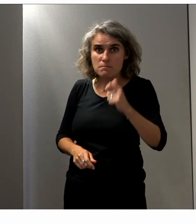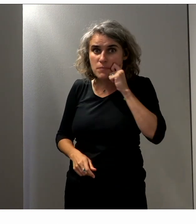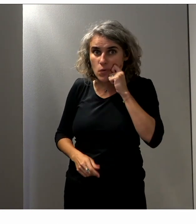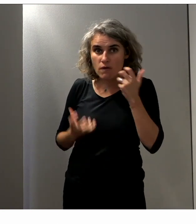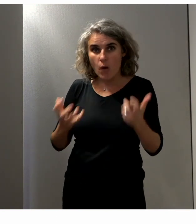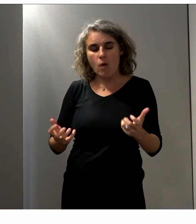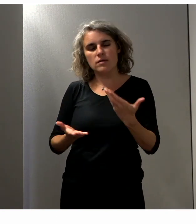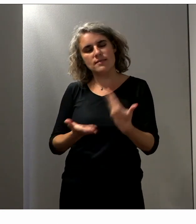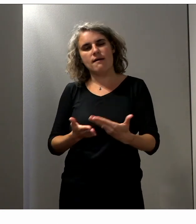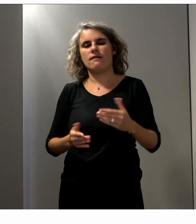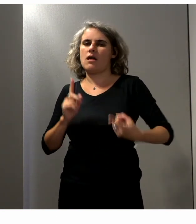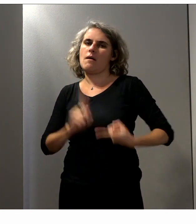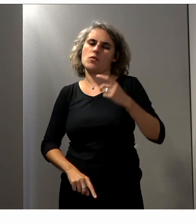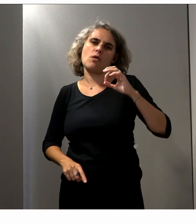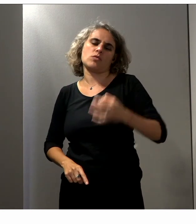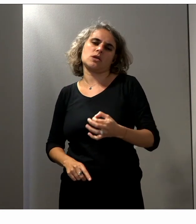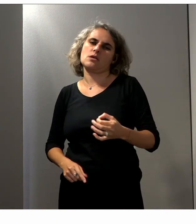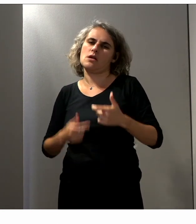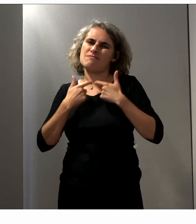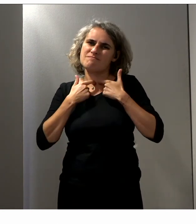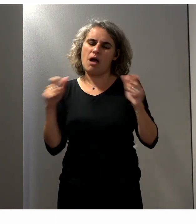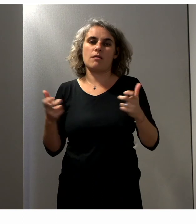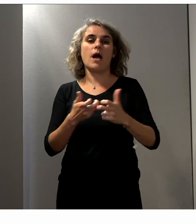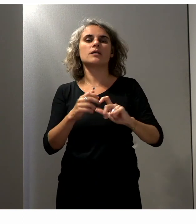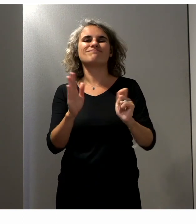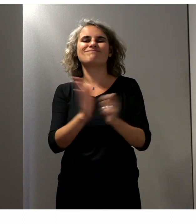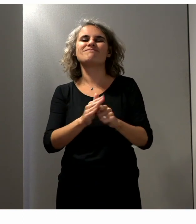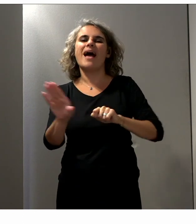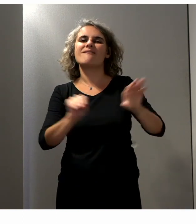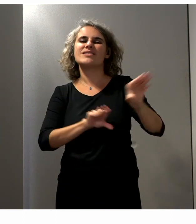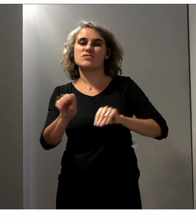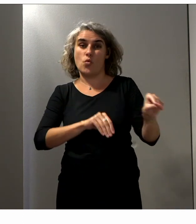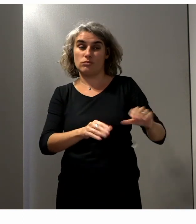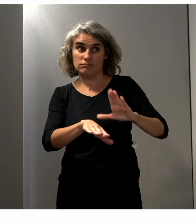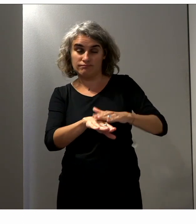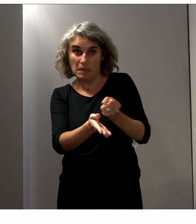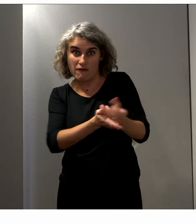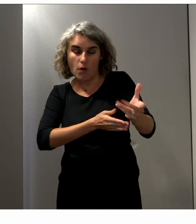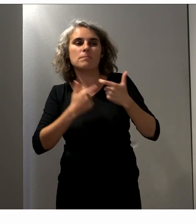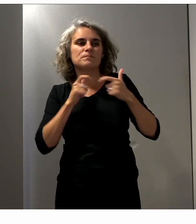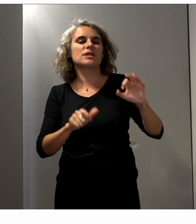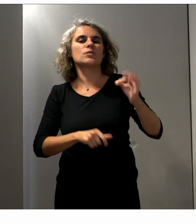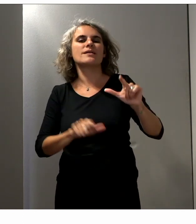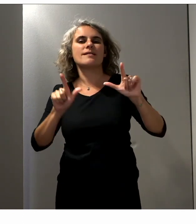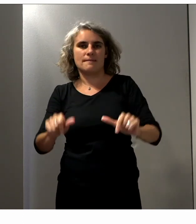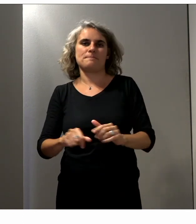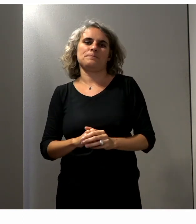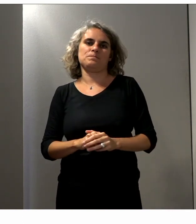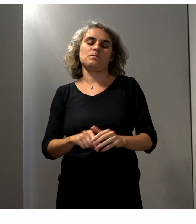présentiel. Il faut vraiment, clairement, valoriser dans les invitations tous les dispositifs accessibles et un lien